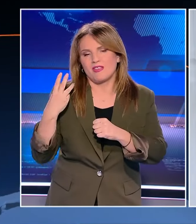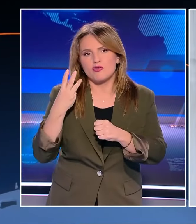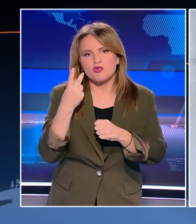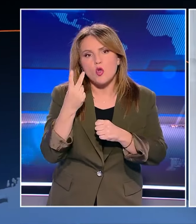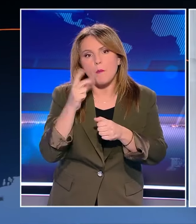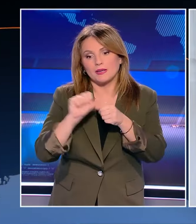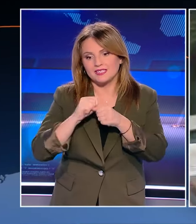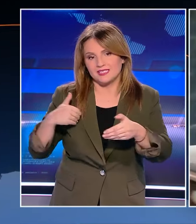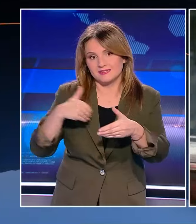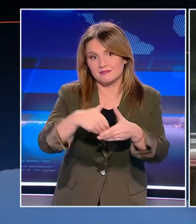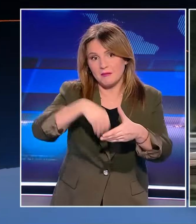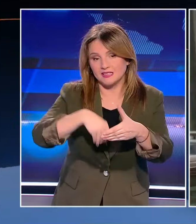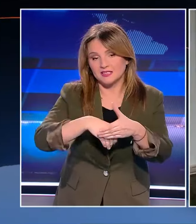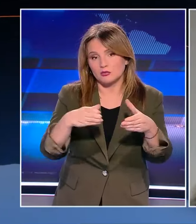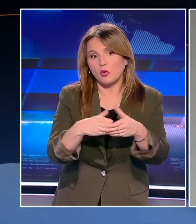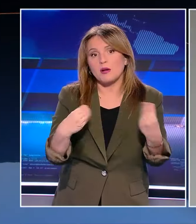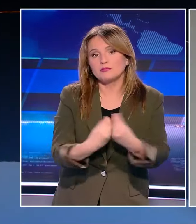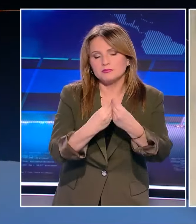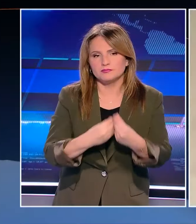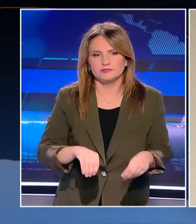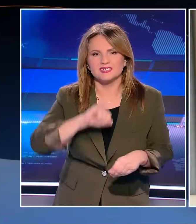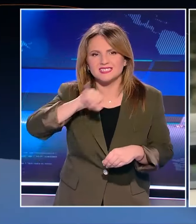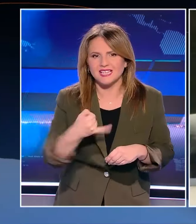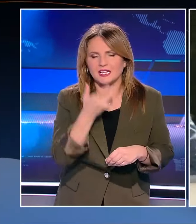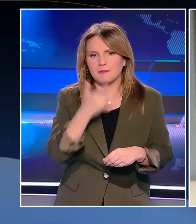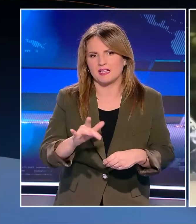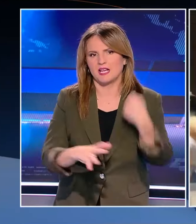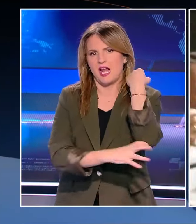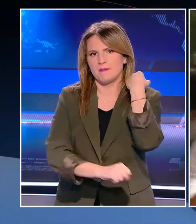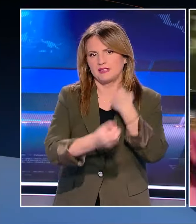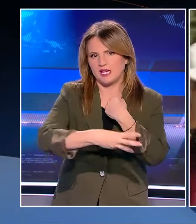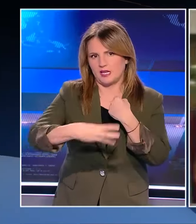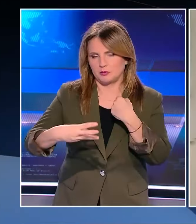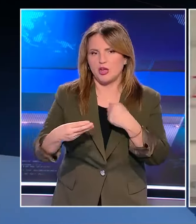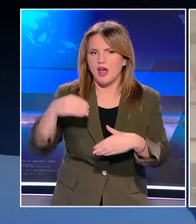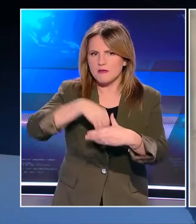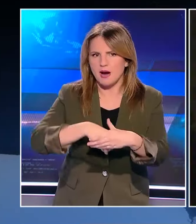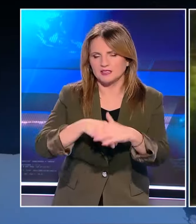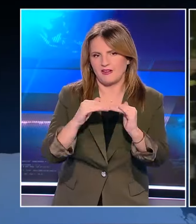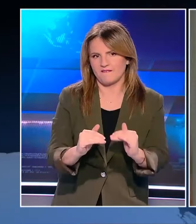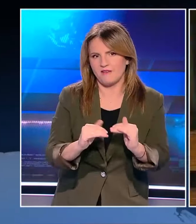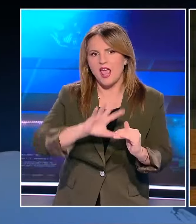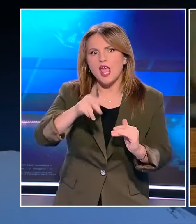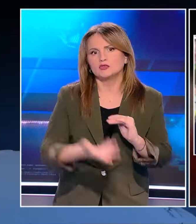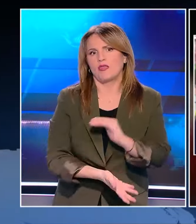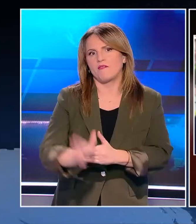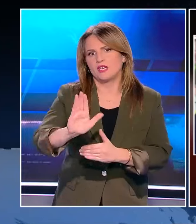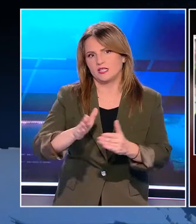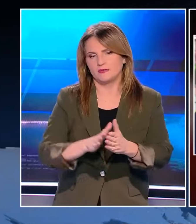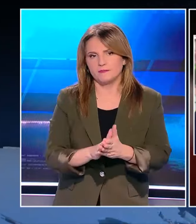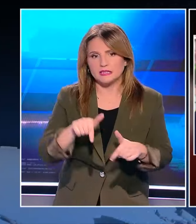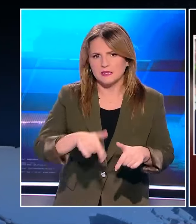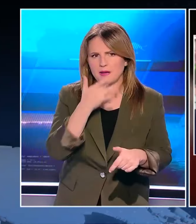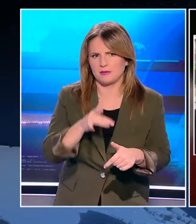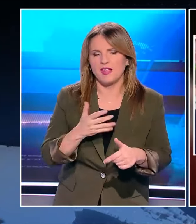δύο τελευταίους μήνες στο κόμμα Η Θεοδόρα Τζάκρη παρετήθηκε από γραμματέας της κοινοβουλευτικής ομάδας Και μένει στο ΣΥΡΙΖΑ μέχρι να φύγει όπως η ίδια λέει Σήμερα θα